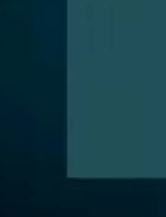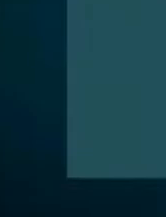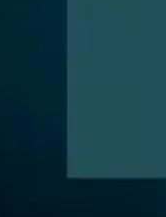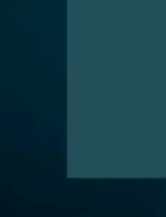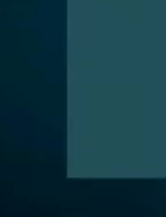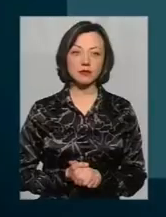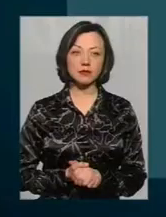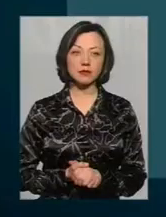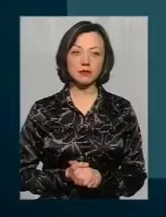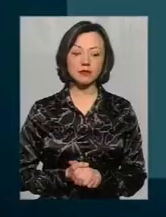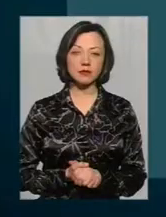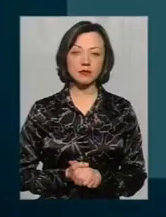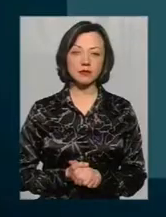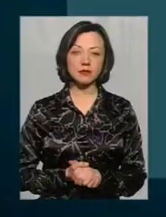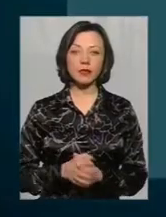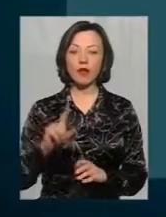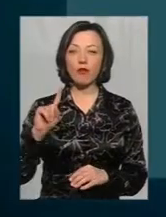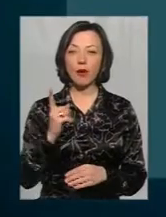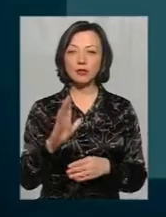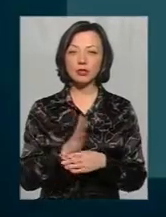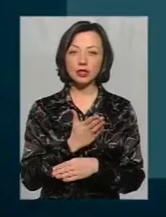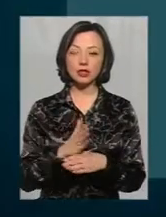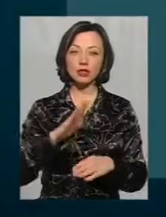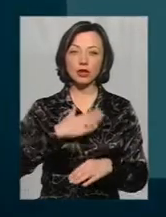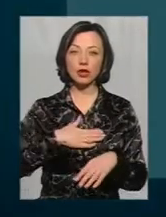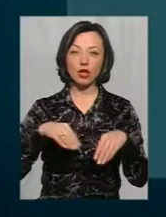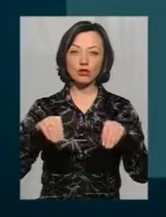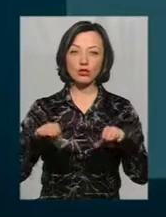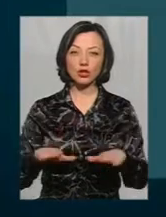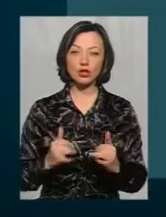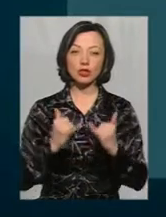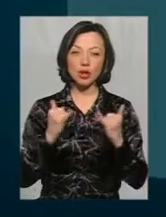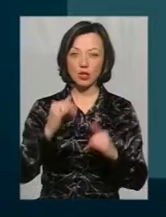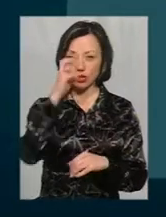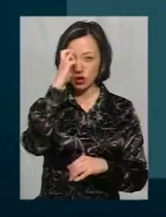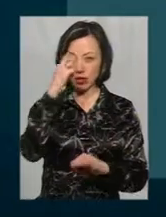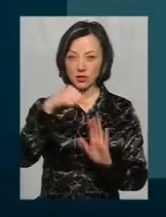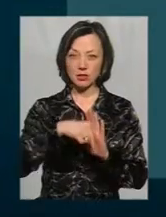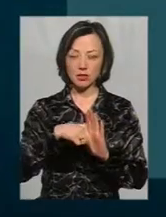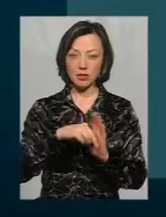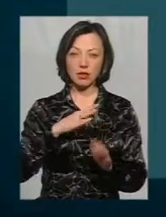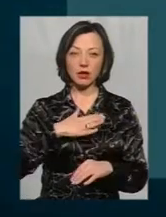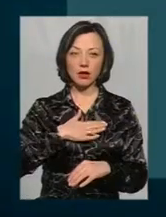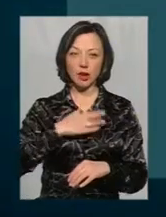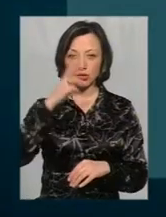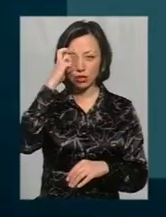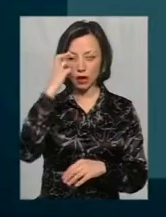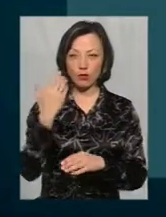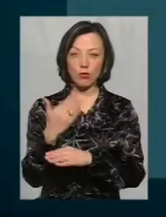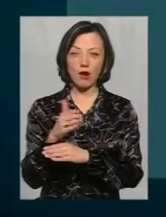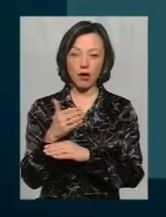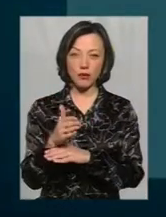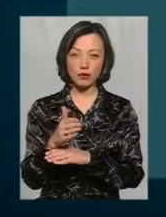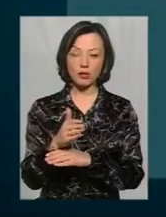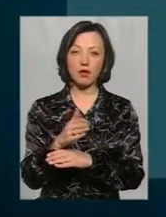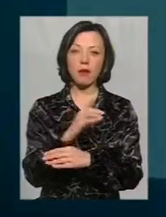У першій частині нашого рішення віддається шана нашої державній символіці, нашому державному прапору. Те,